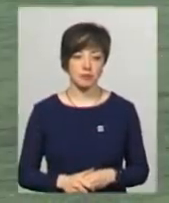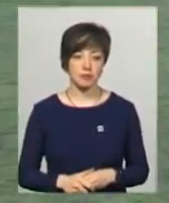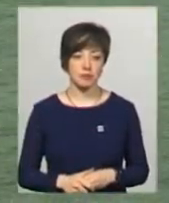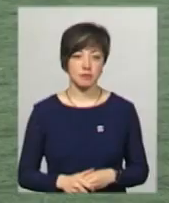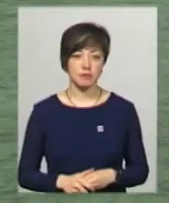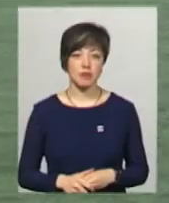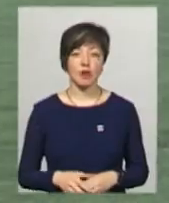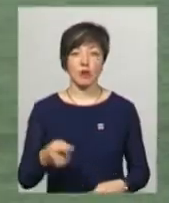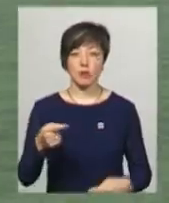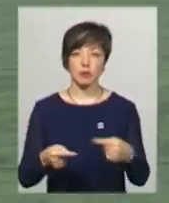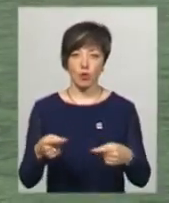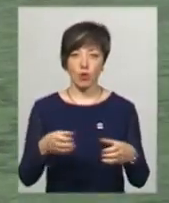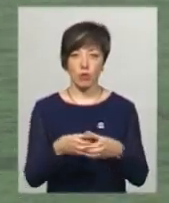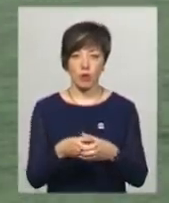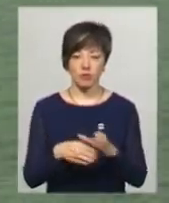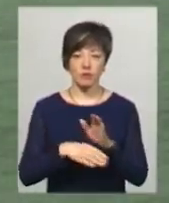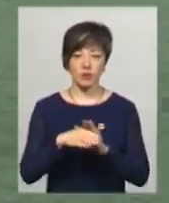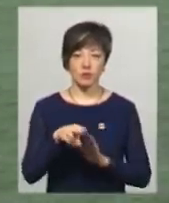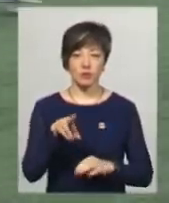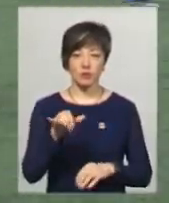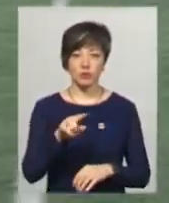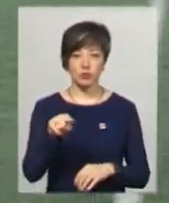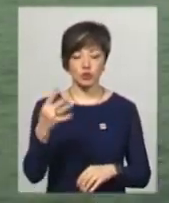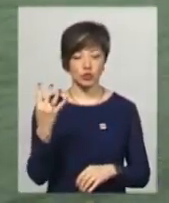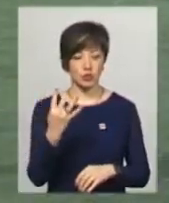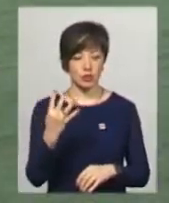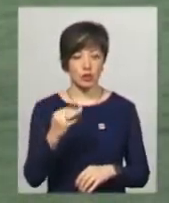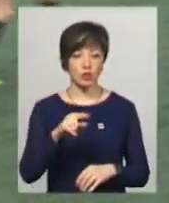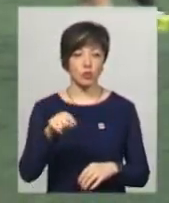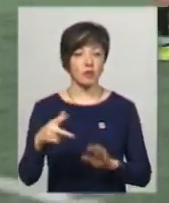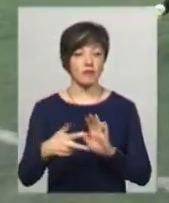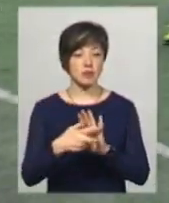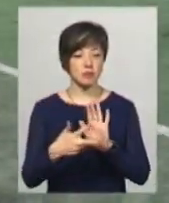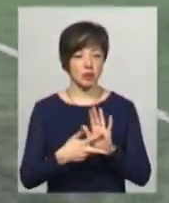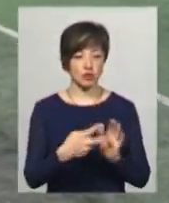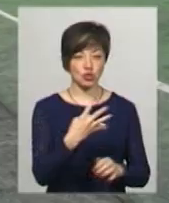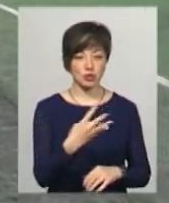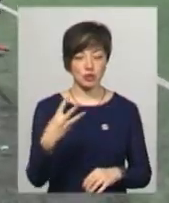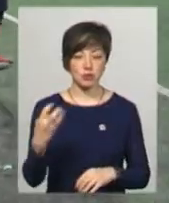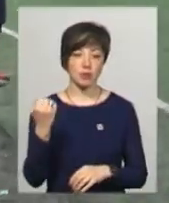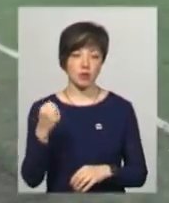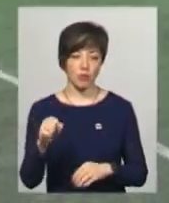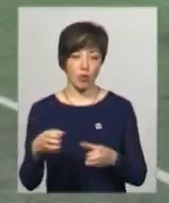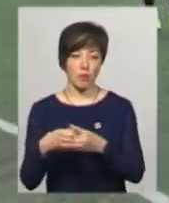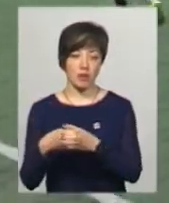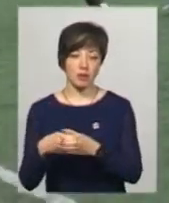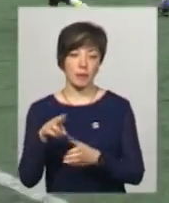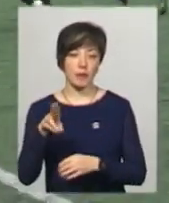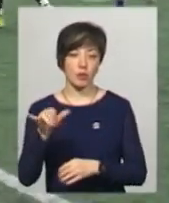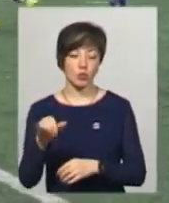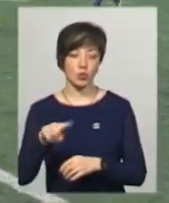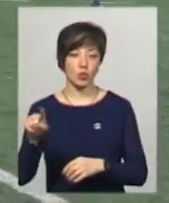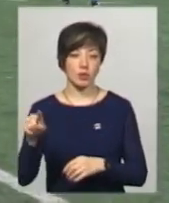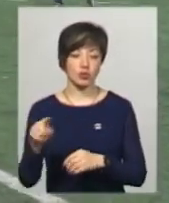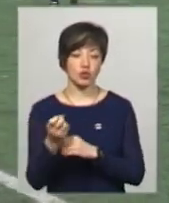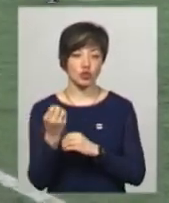У протистоянні команди вищопрофесійне училище номер 4 і номер 18 рахунком 4-3 перемогу отримує команда вищопрофесійне